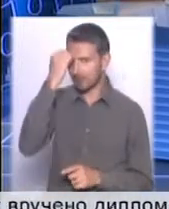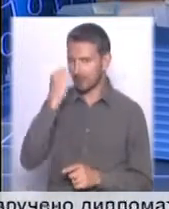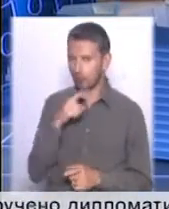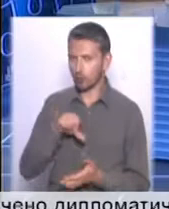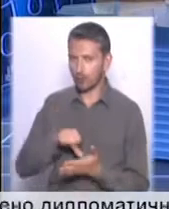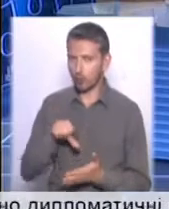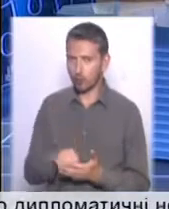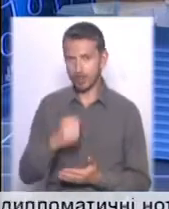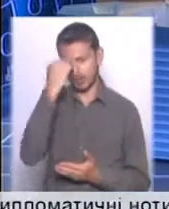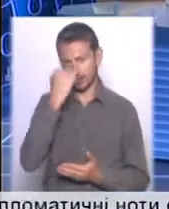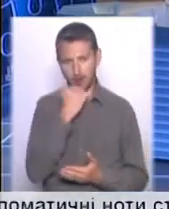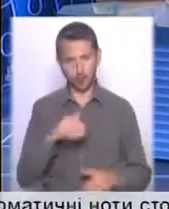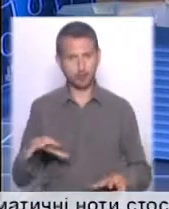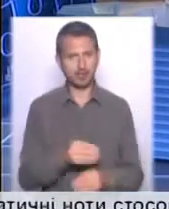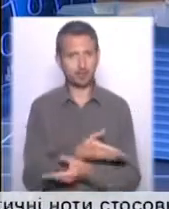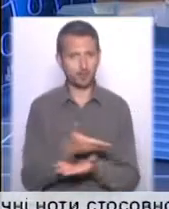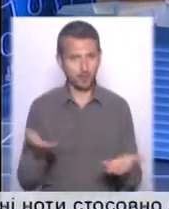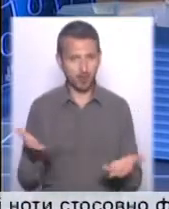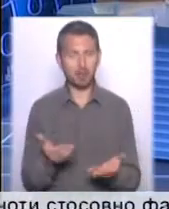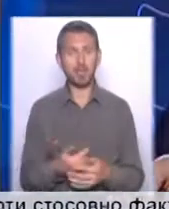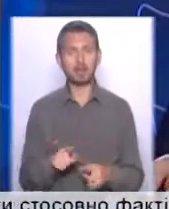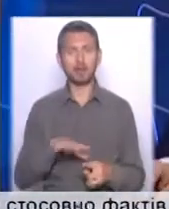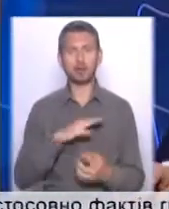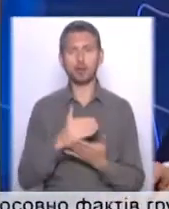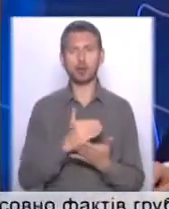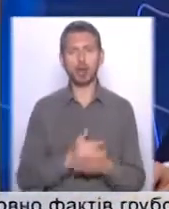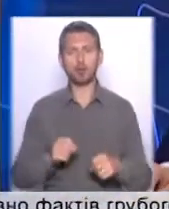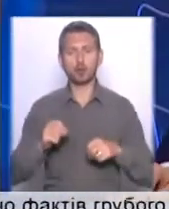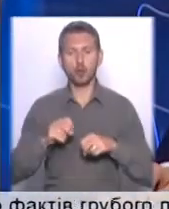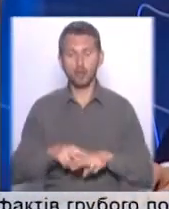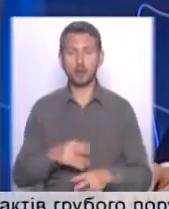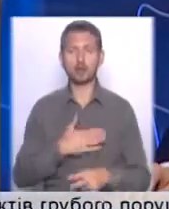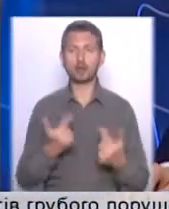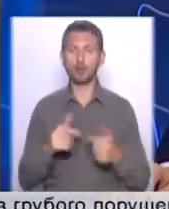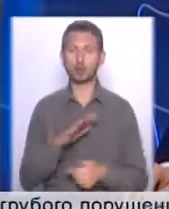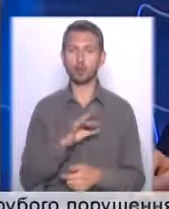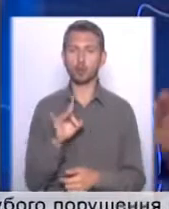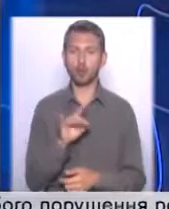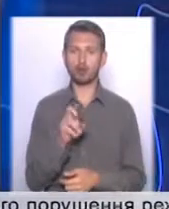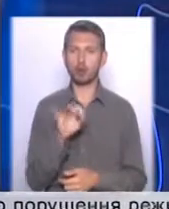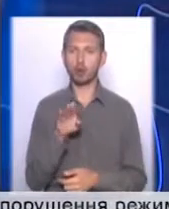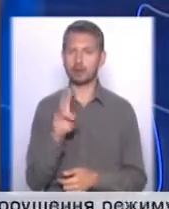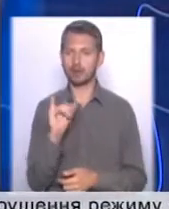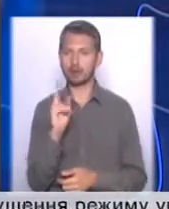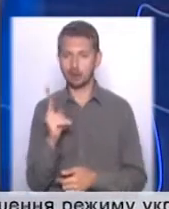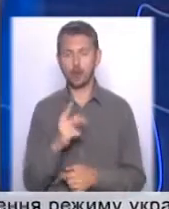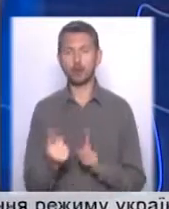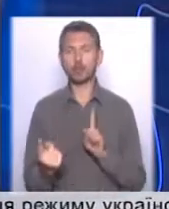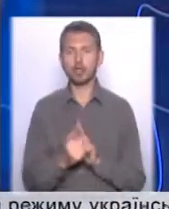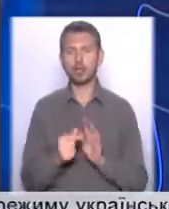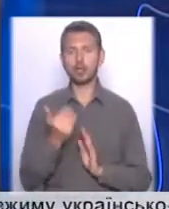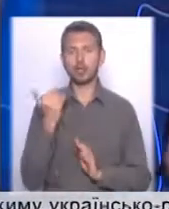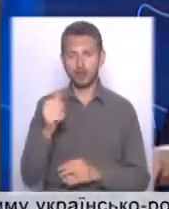нашій передачі. Дякую всім нашим глядачам, хто був з нами. Я лише нагадаю, це була програма «Столиця». Нашим гостем був Руслан Бортнік, політолог. Ми зустрінемося буквально з вами